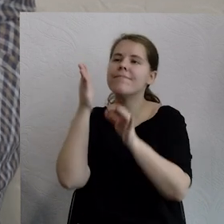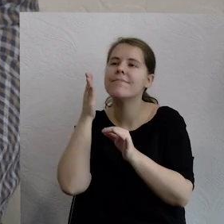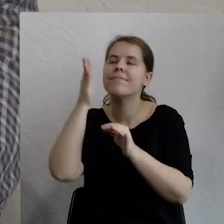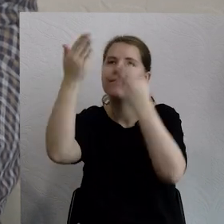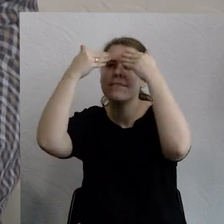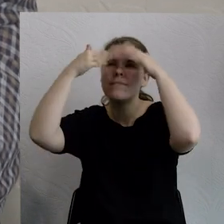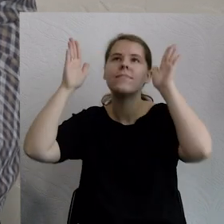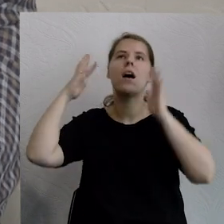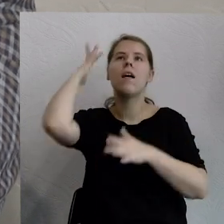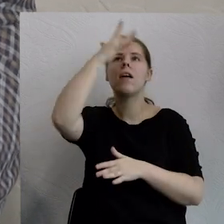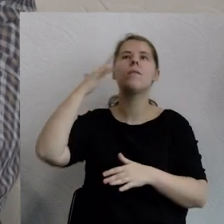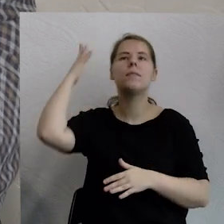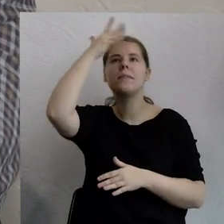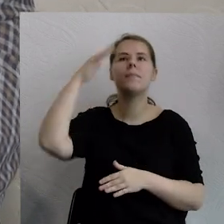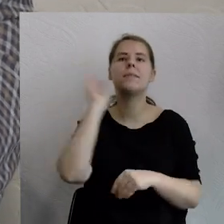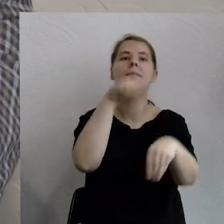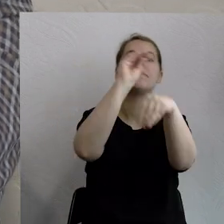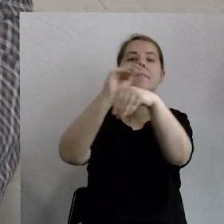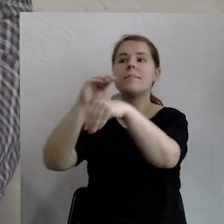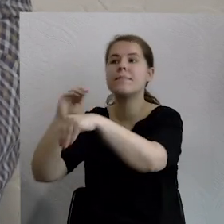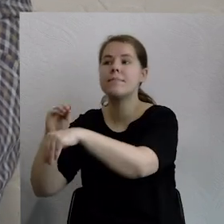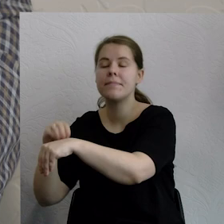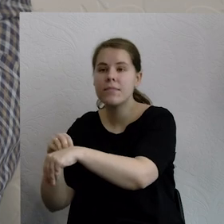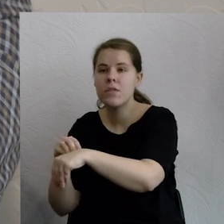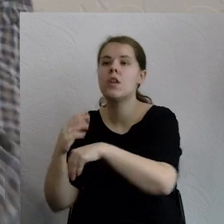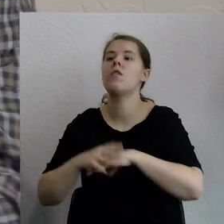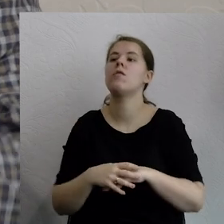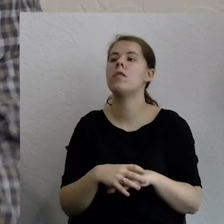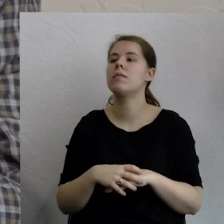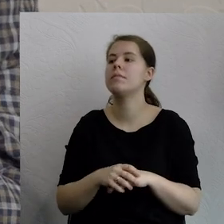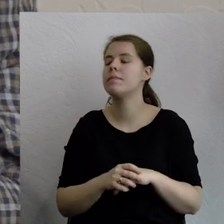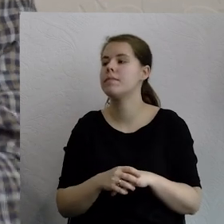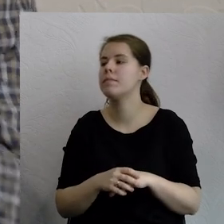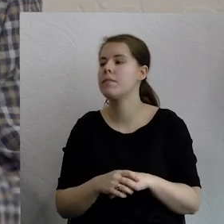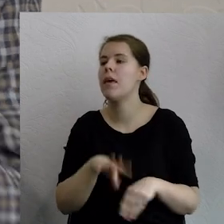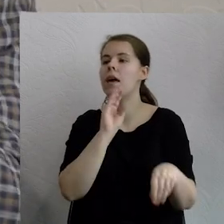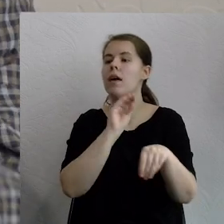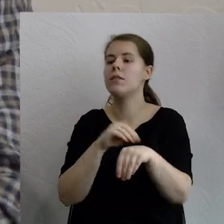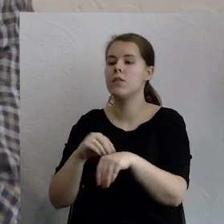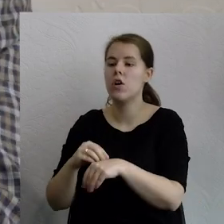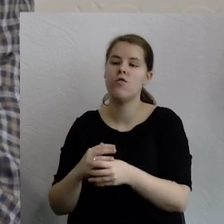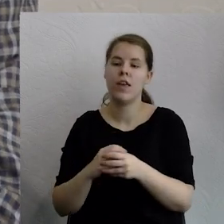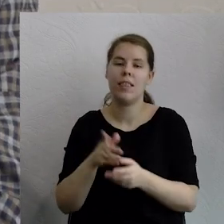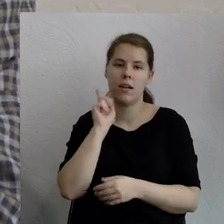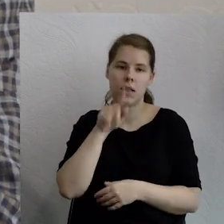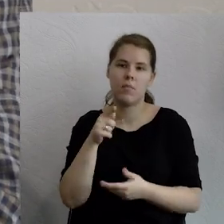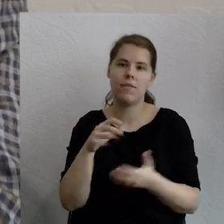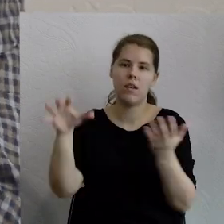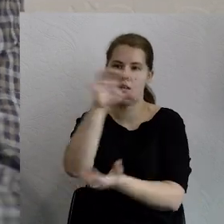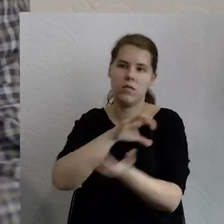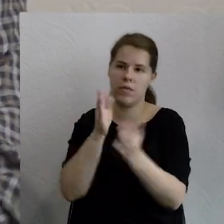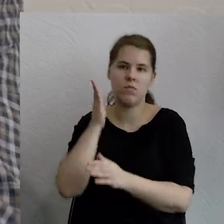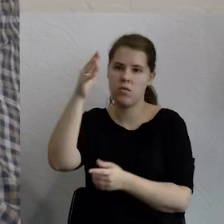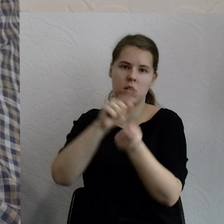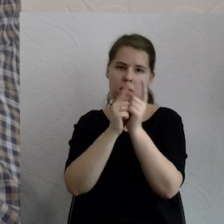że dzisiaj horyzontem utopii trzeba pamiętać, jak świat się mimo wszystko zmienił, mimo wszystko jego problemów jakie ma,